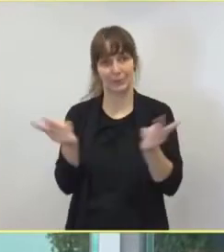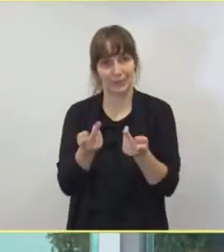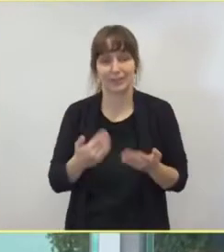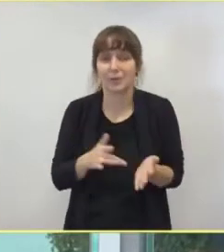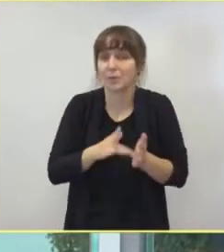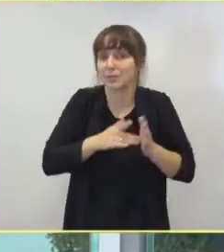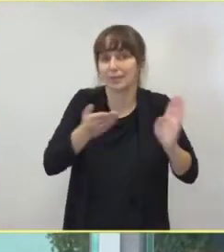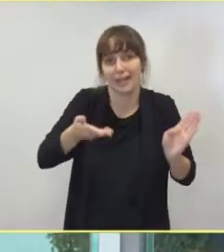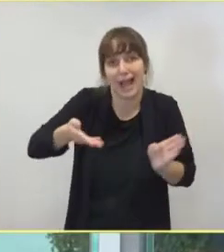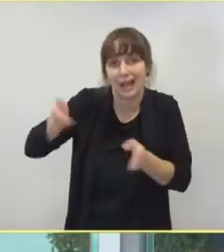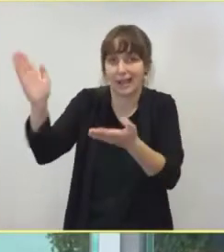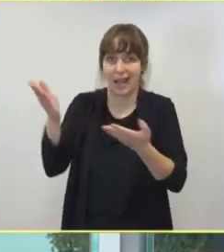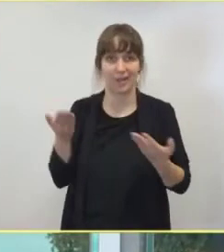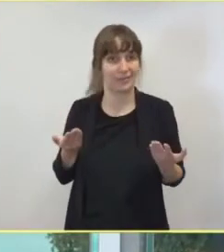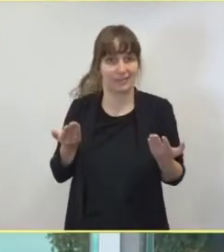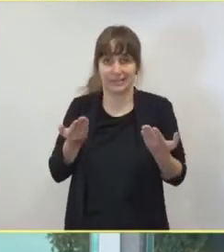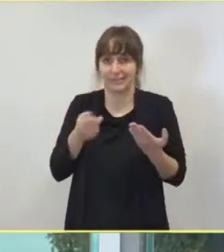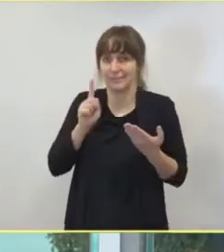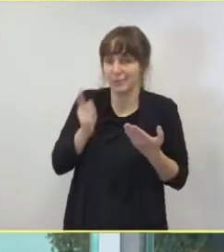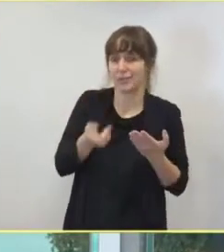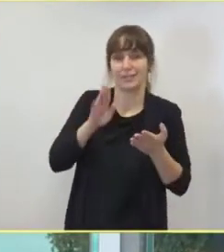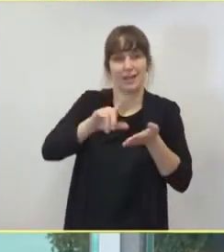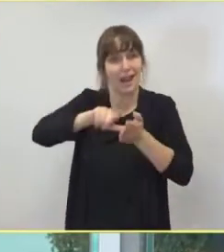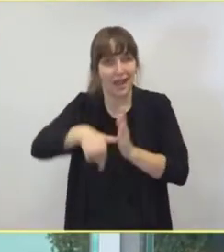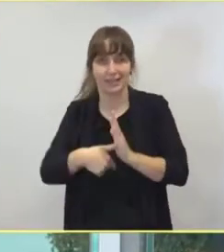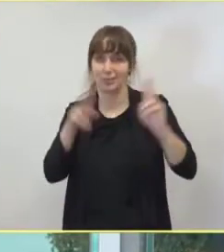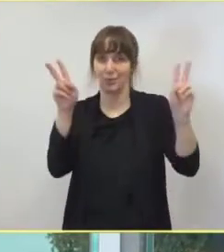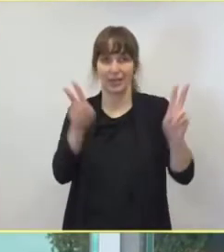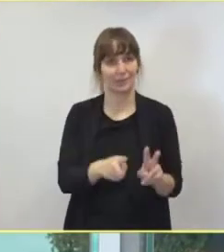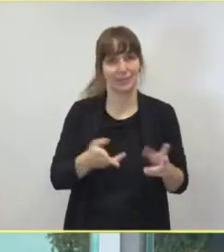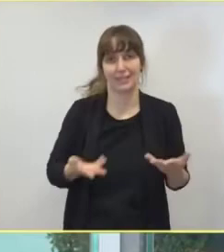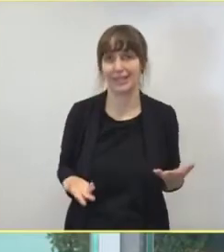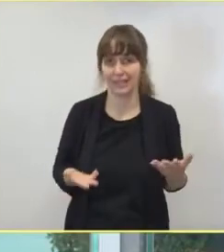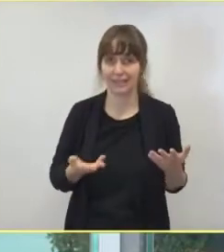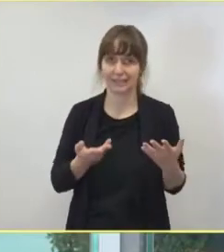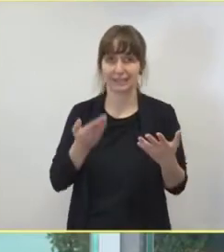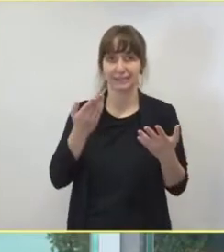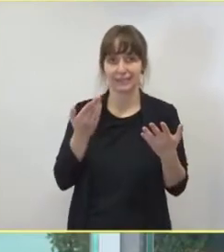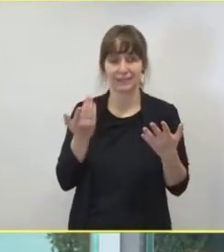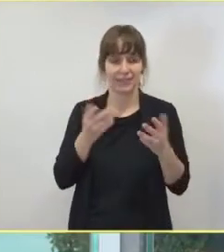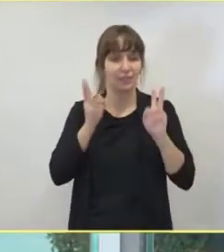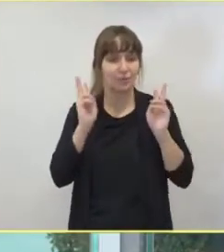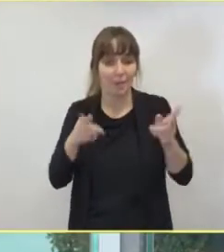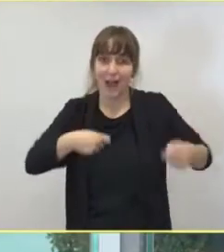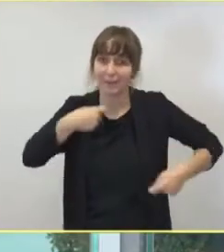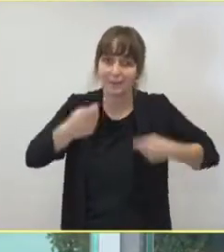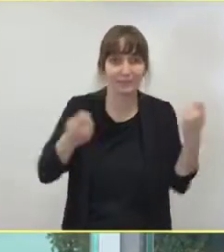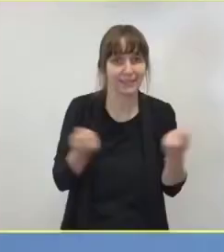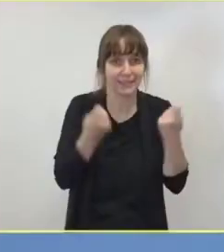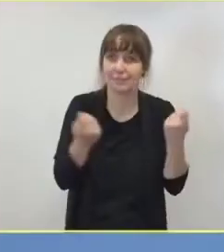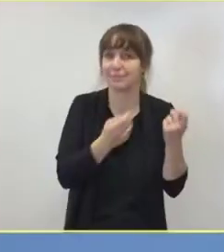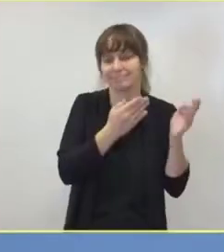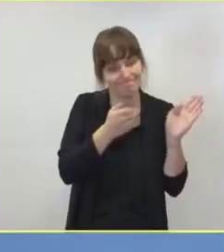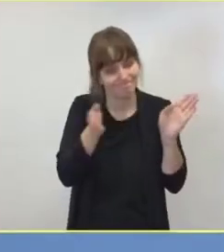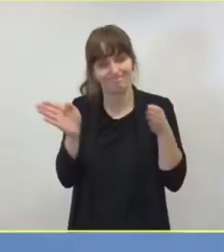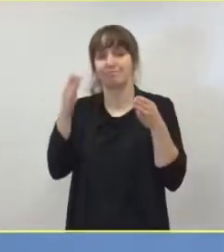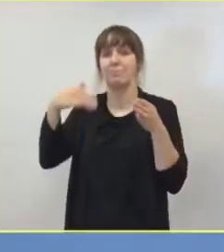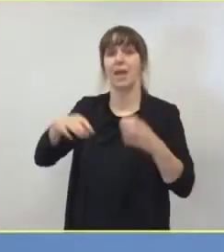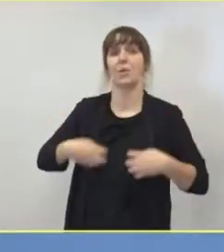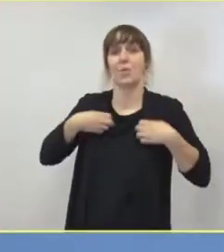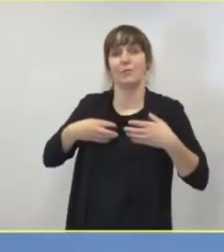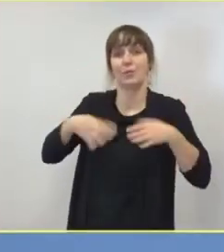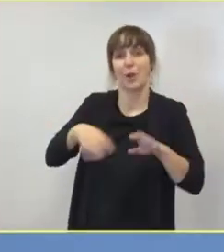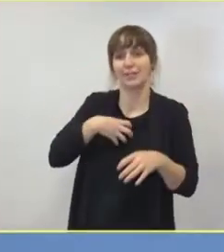einfach aufgrund dieser Aspekte jetzt ihre Leistung reduzieren und sich auf die Fokussierung der Covid-19-Patienten und die